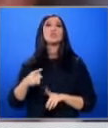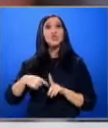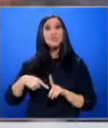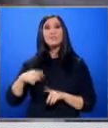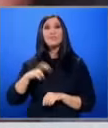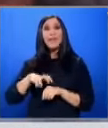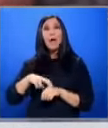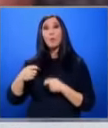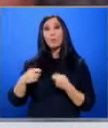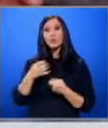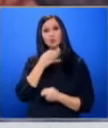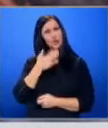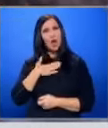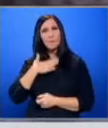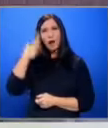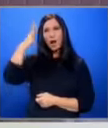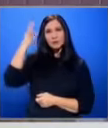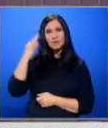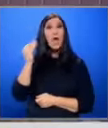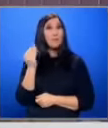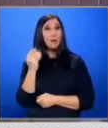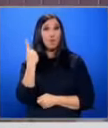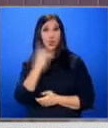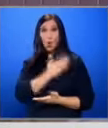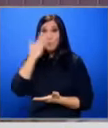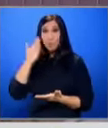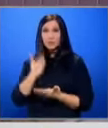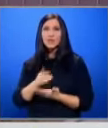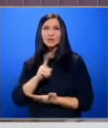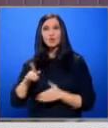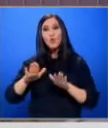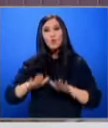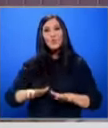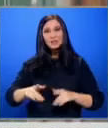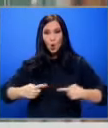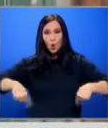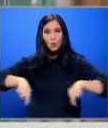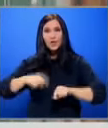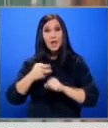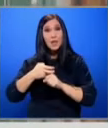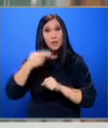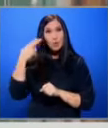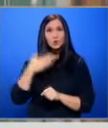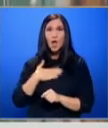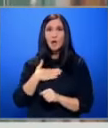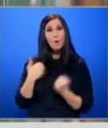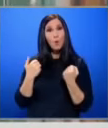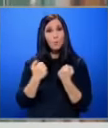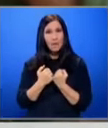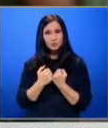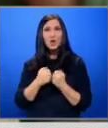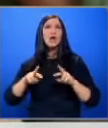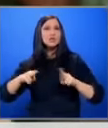Пазарджик В случая е имал късмет Бебето е едно от последните За които в детското отделение на болницата Е имало място